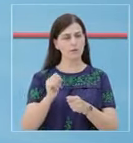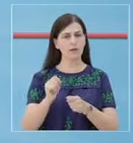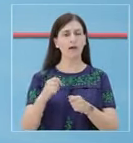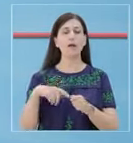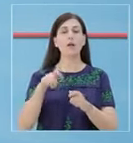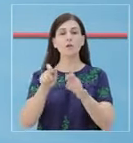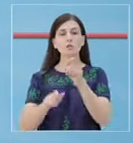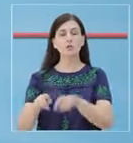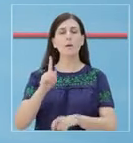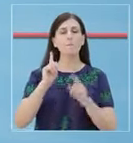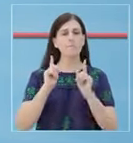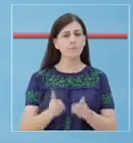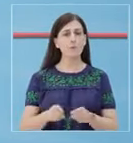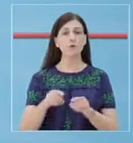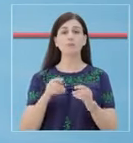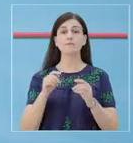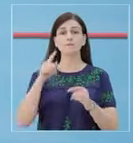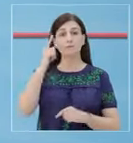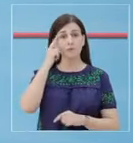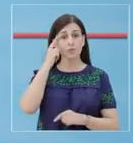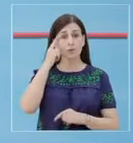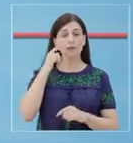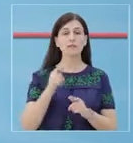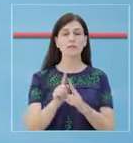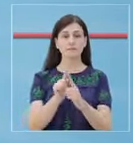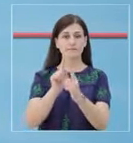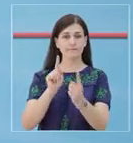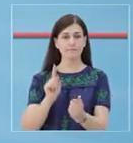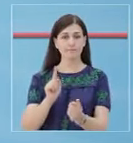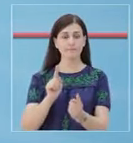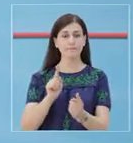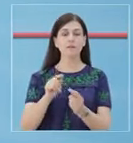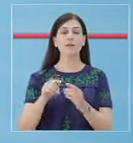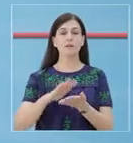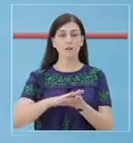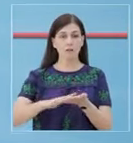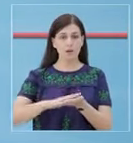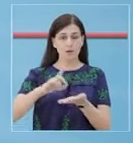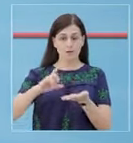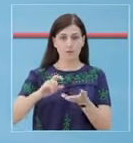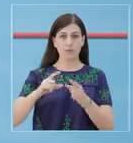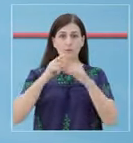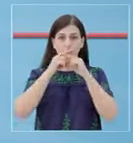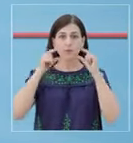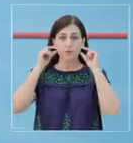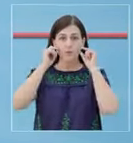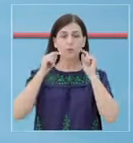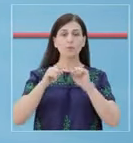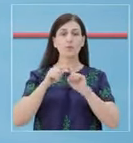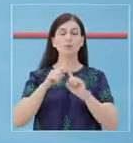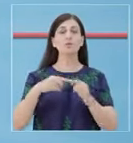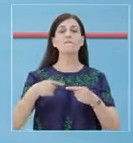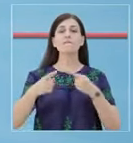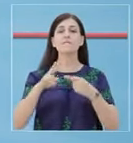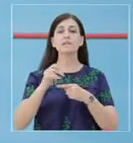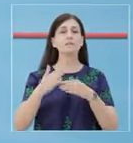kontroluar, vetë qytetarët duhet të tregojnë të kujdeshën, duke respektuar distancimin fizikë, ruajtjen e higjenës personale dhe